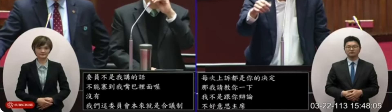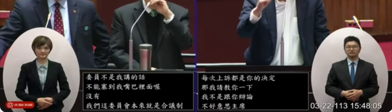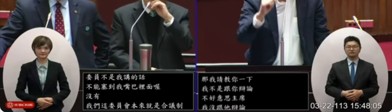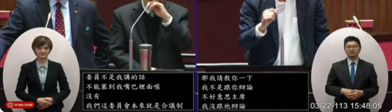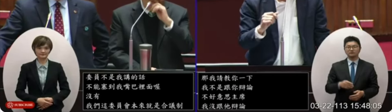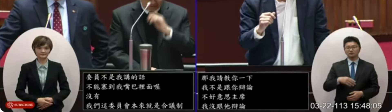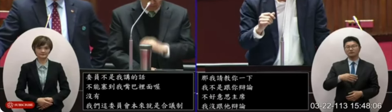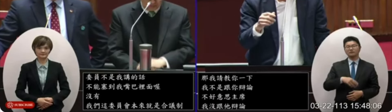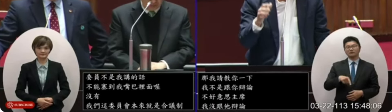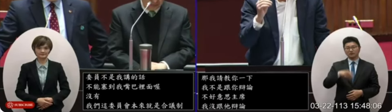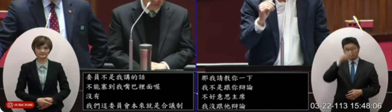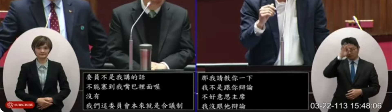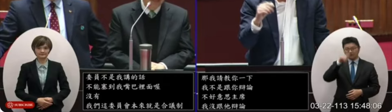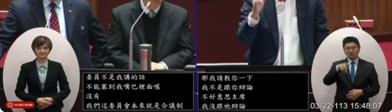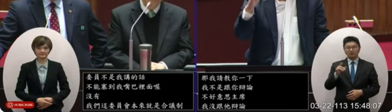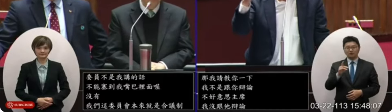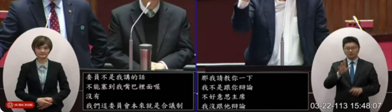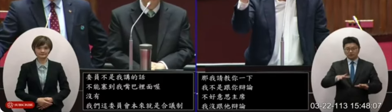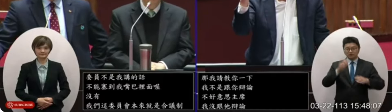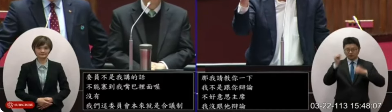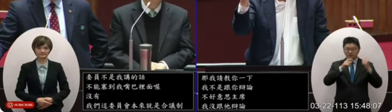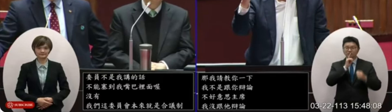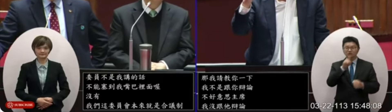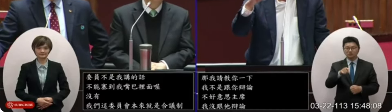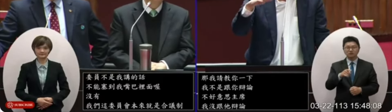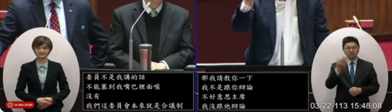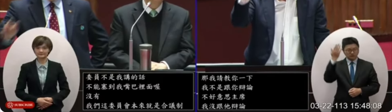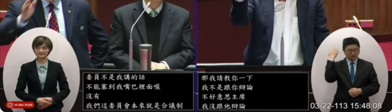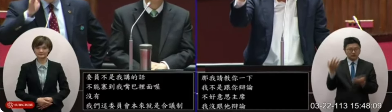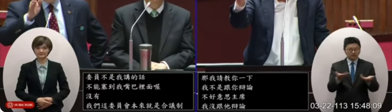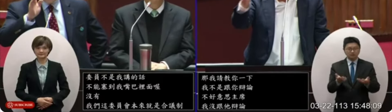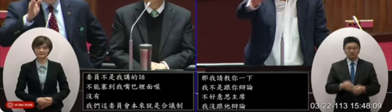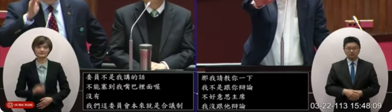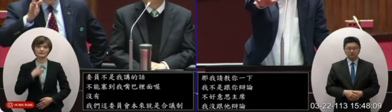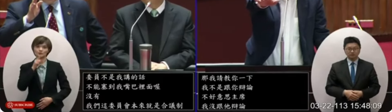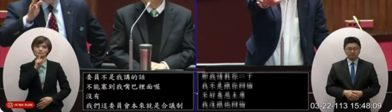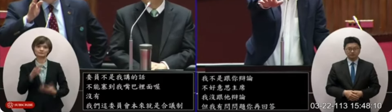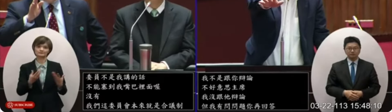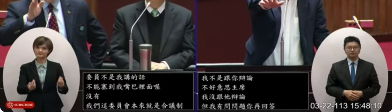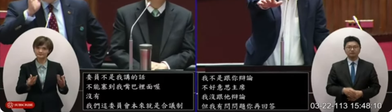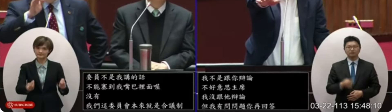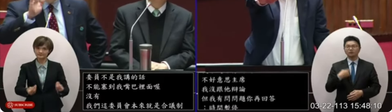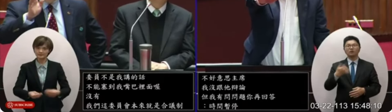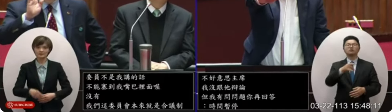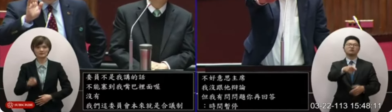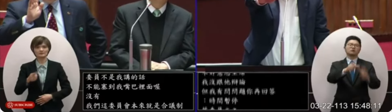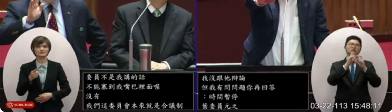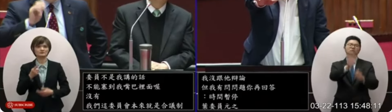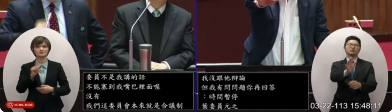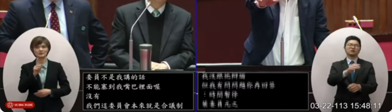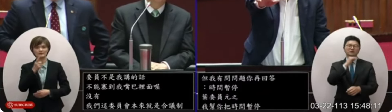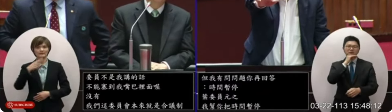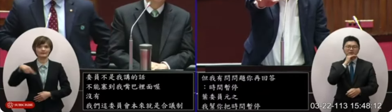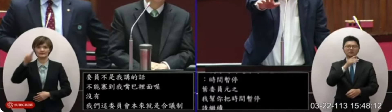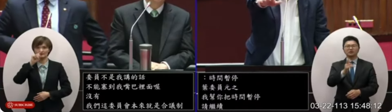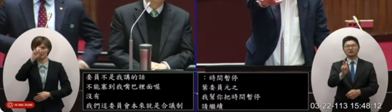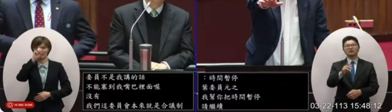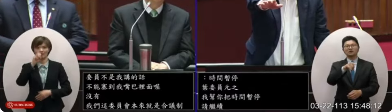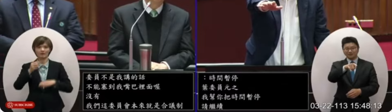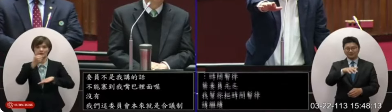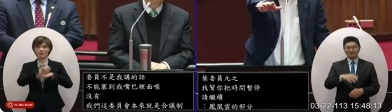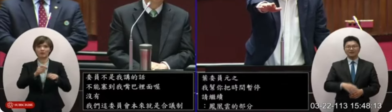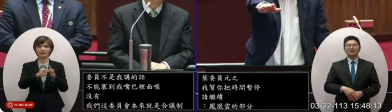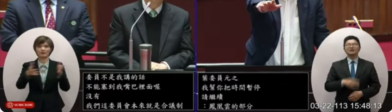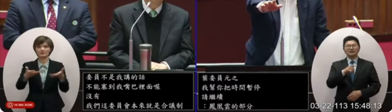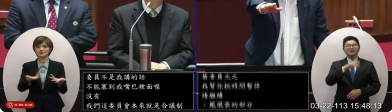雲的部分今天早上記者訪問你你是說喔那個是前朝事為什麼我還熱情你回等一下等一下